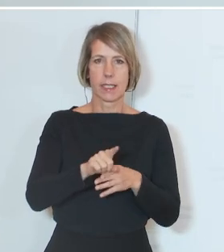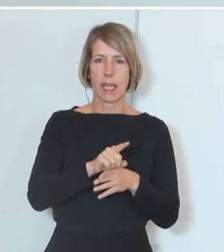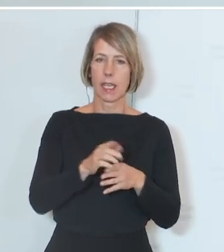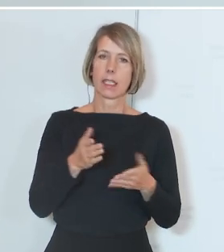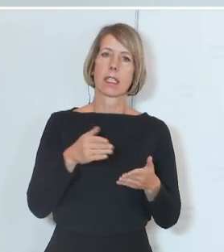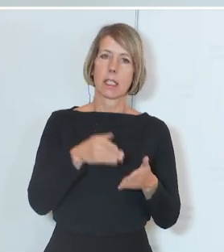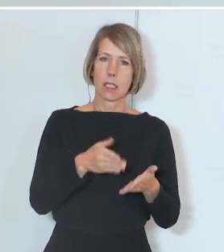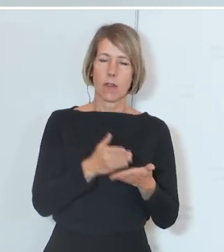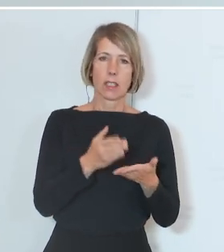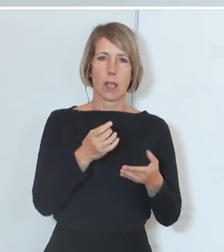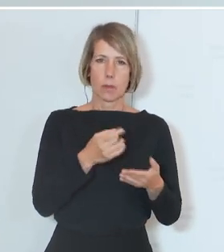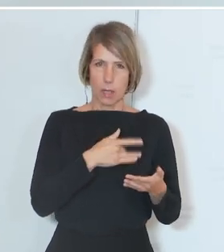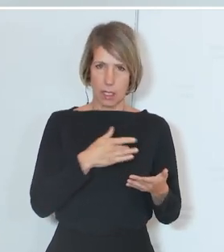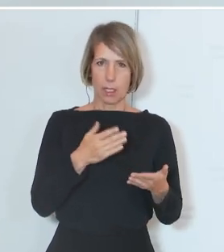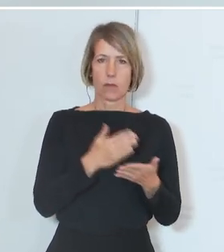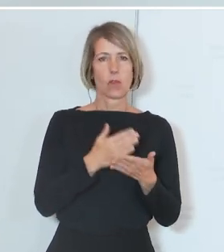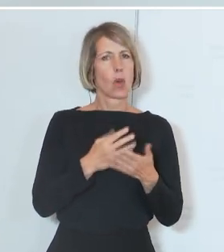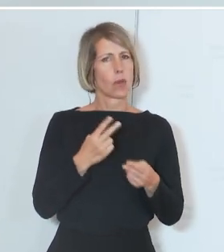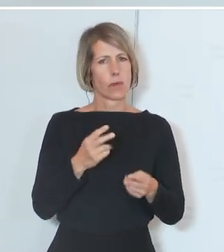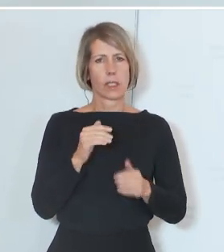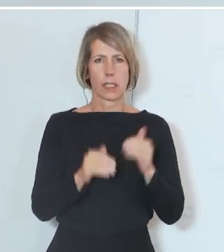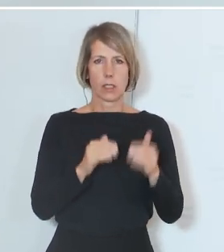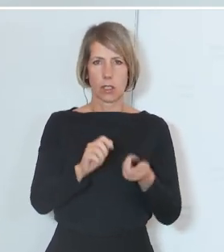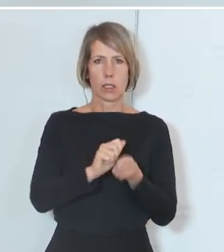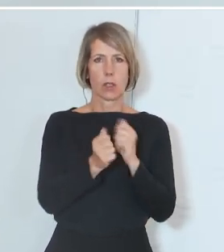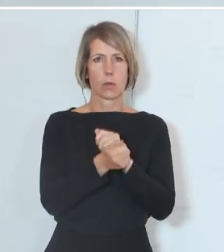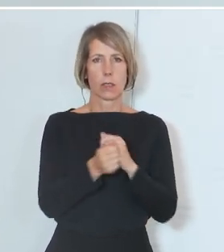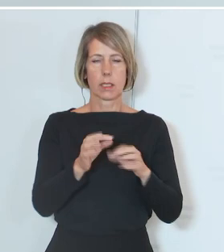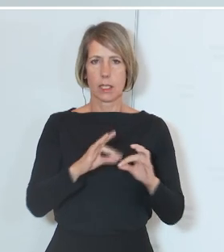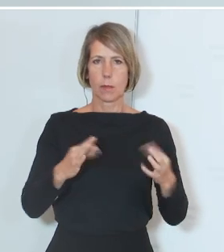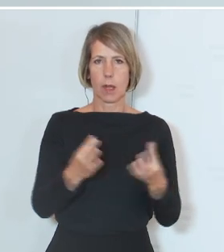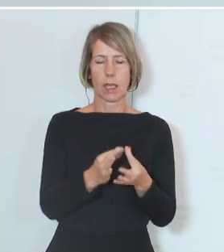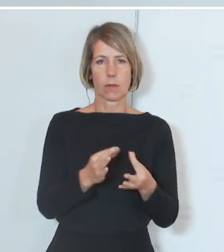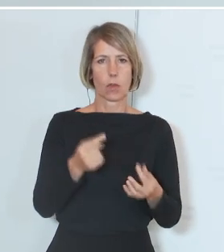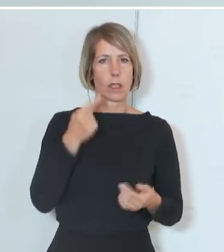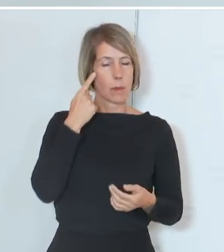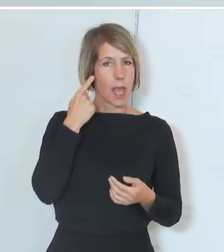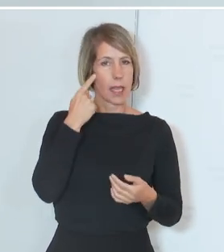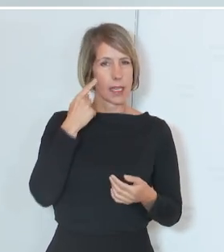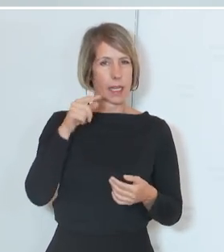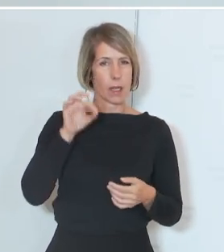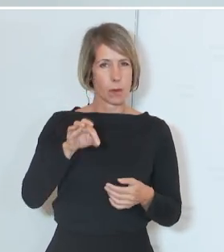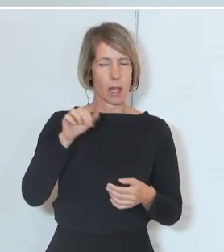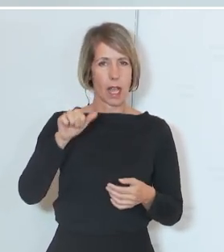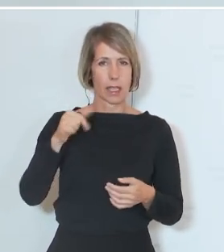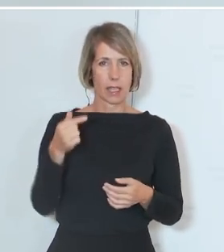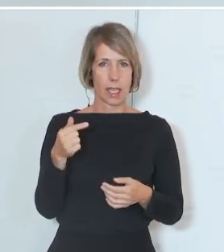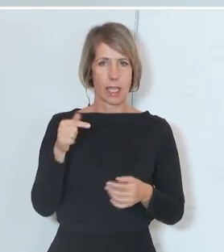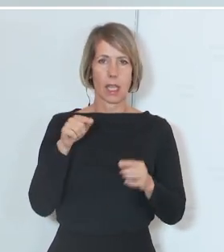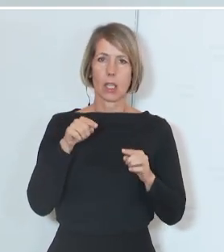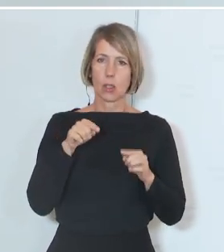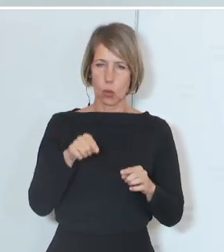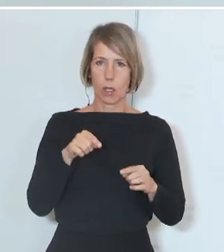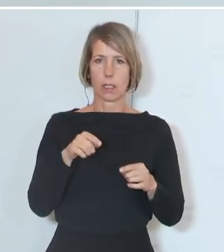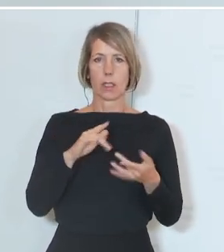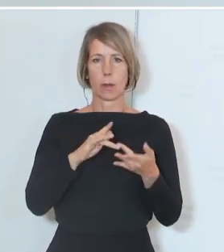bereits ja einige wichtige Schritte gesetzt, etwa mit der Plattform erinnern.at. Auf dieser Plattform finden Sie eine Vielzahl